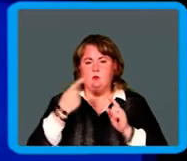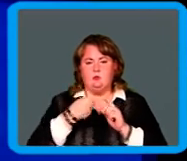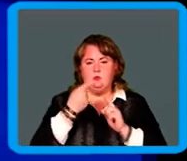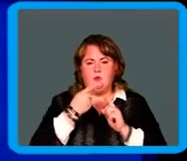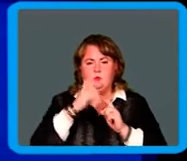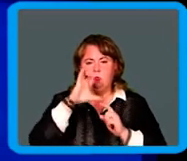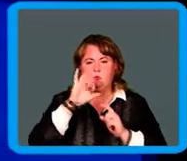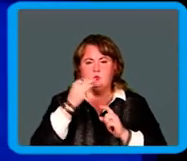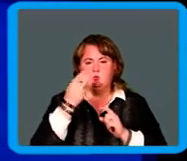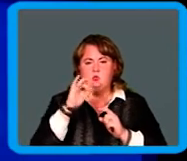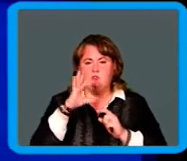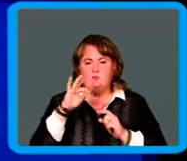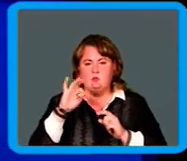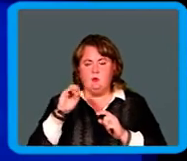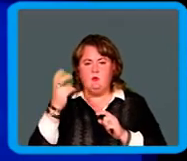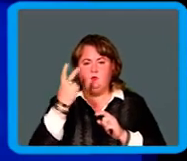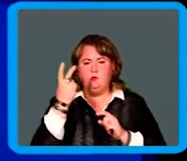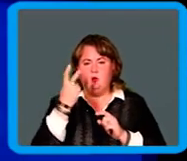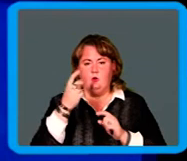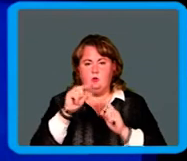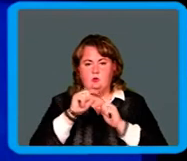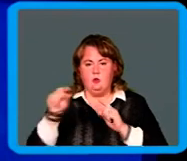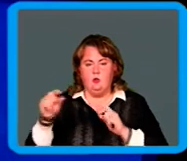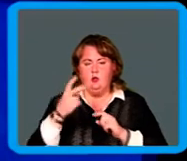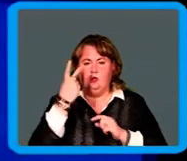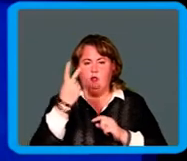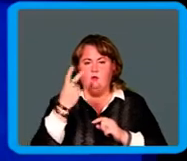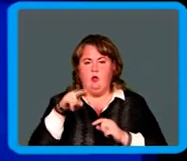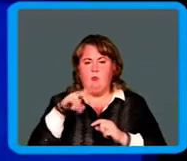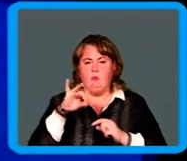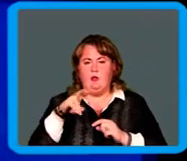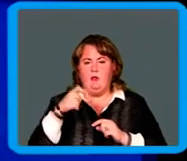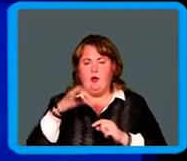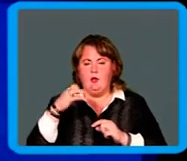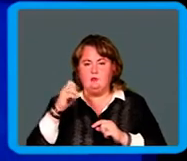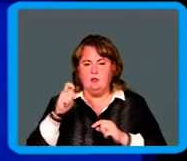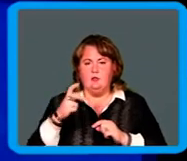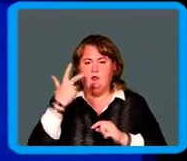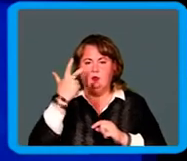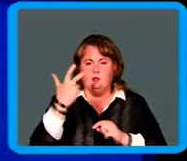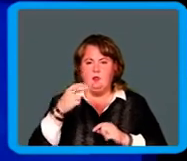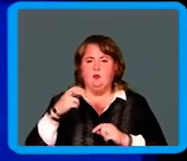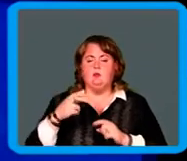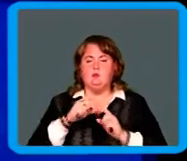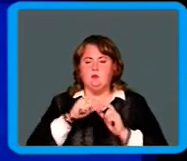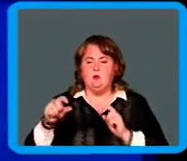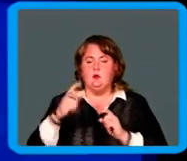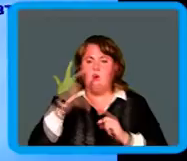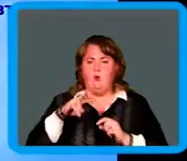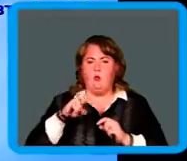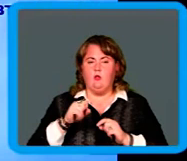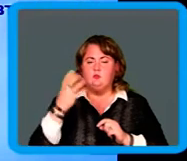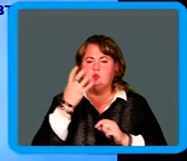существительное. Во второй строке два прилагательных. А в третьей строке три глагола. Но